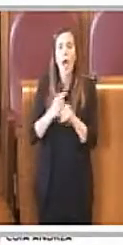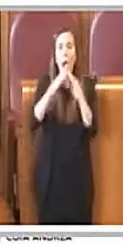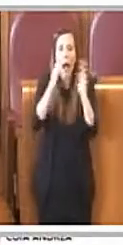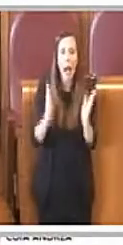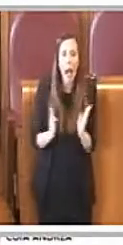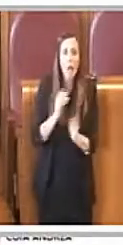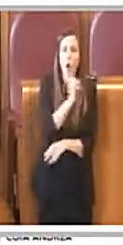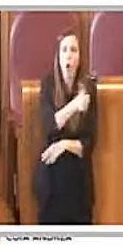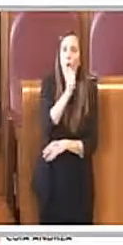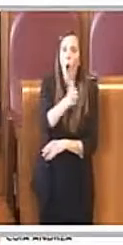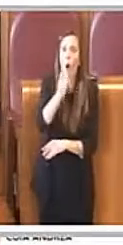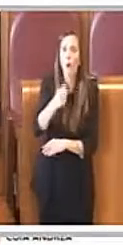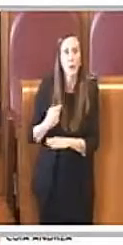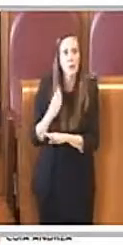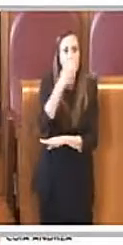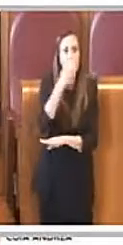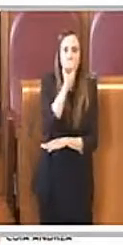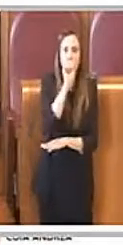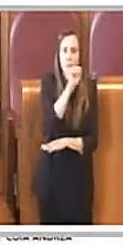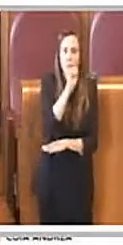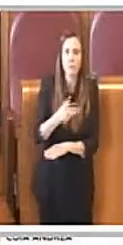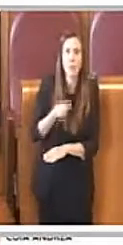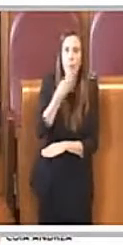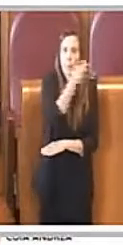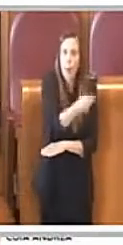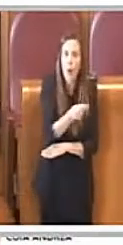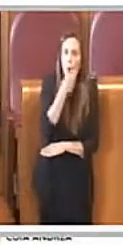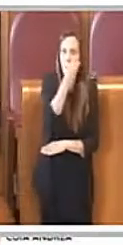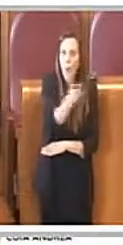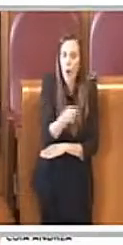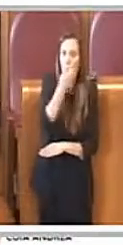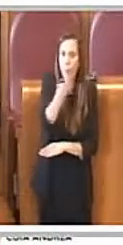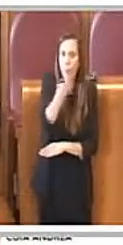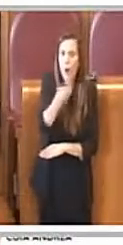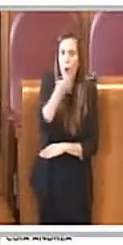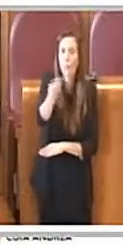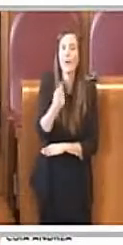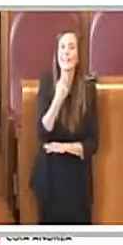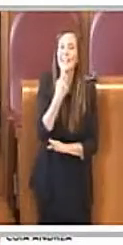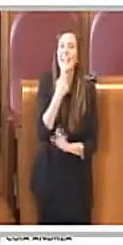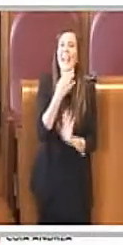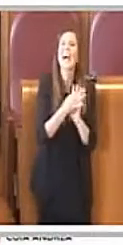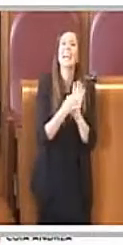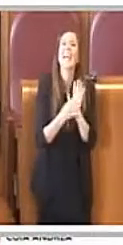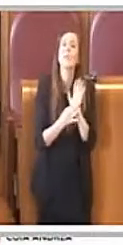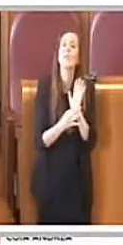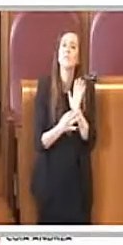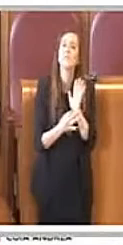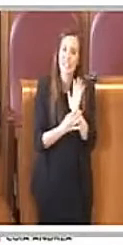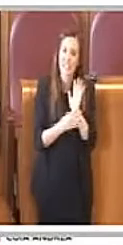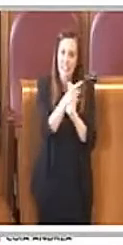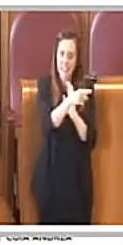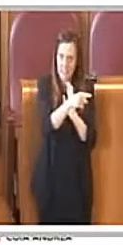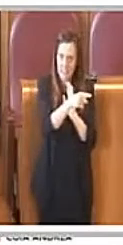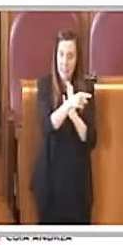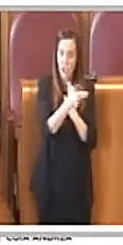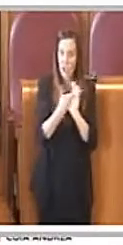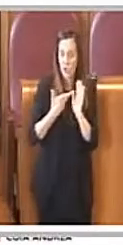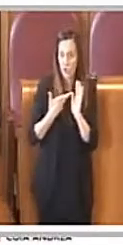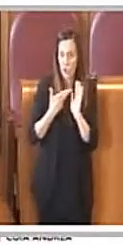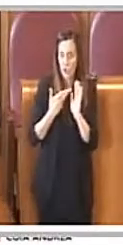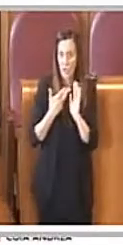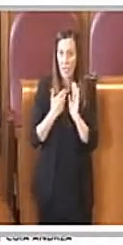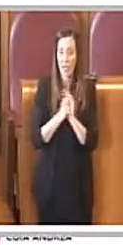tutti coloro che hanno i requisiti e necessità. Quindi, a nostro avviso, noi lo ribadiamo, veramente